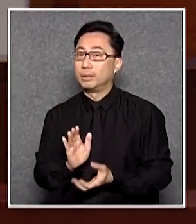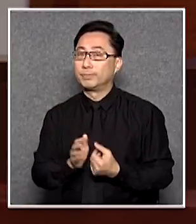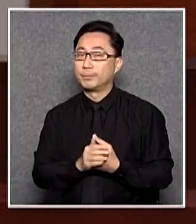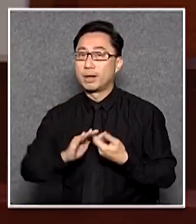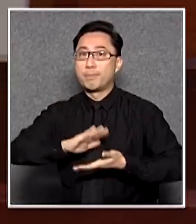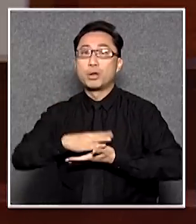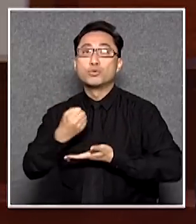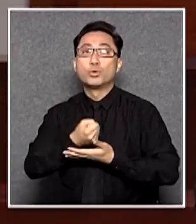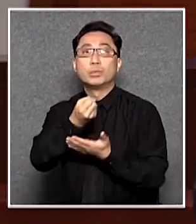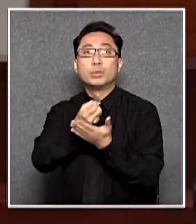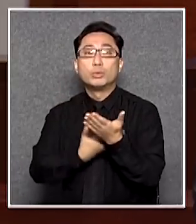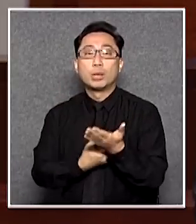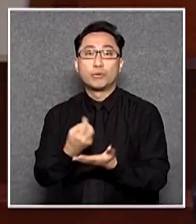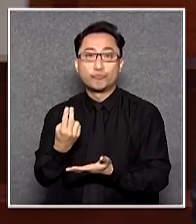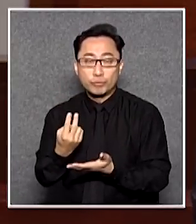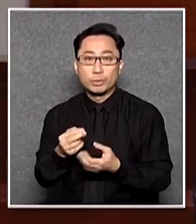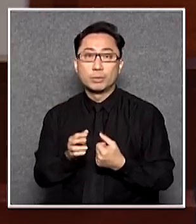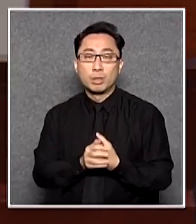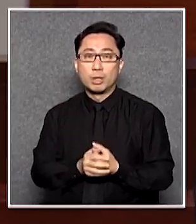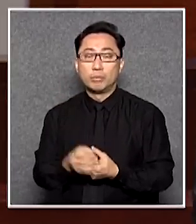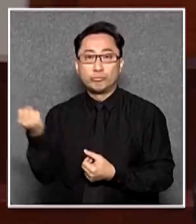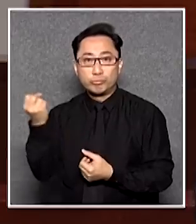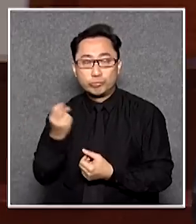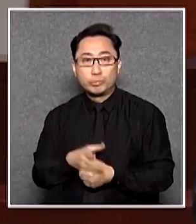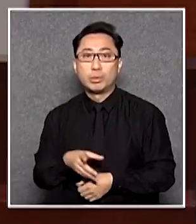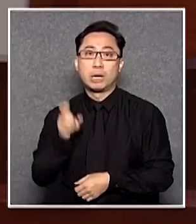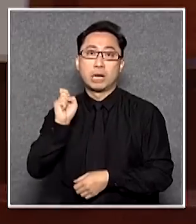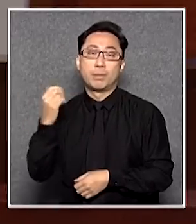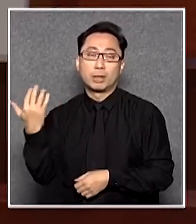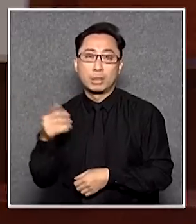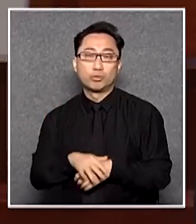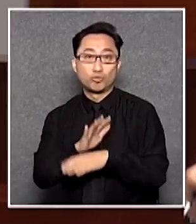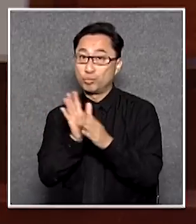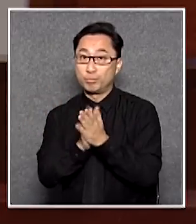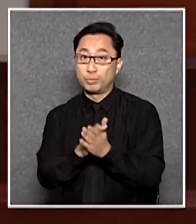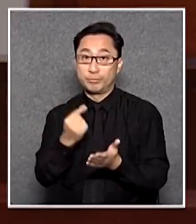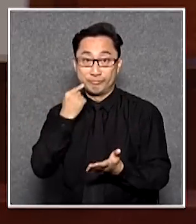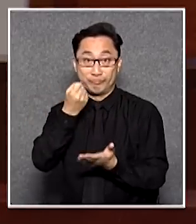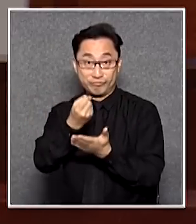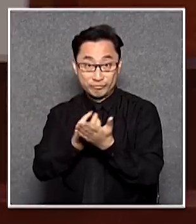條例草案我提903條修訂案條條都是真實告訴你